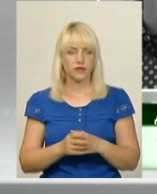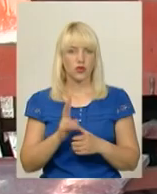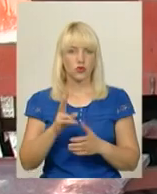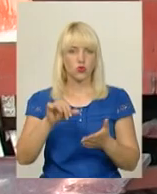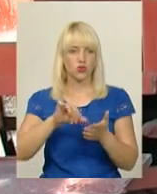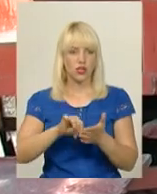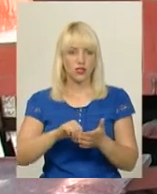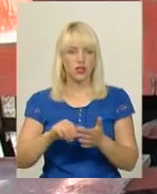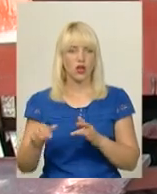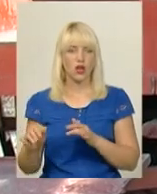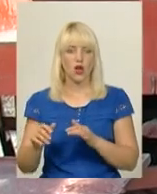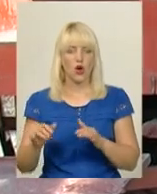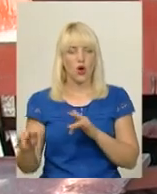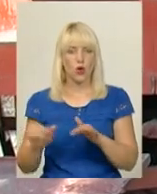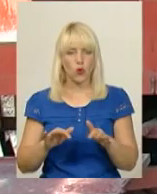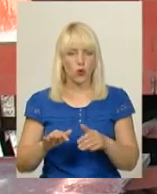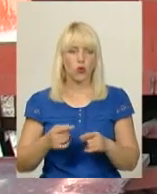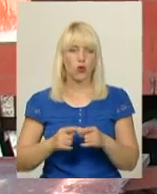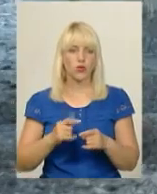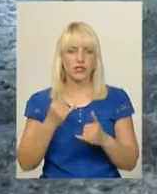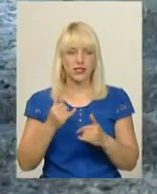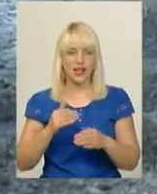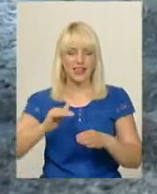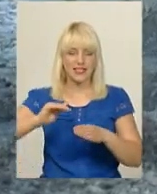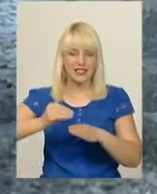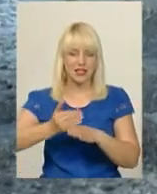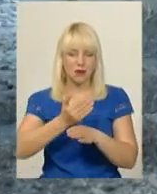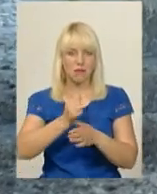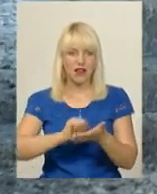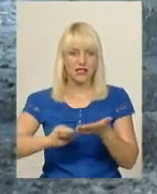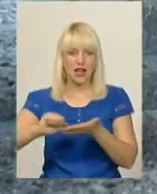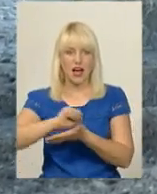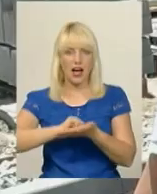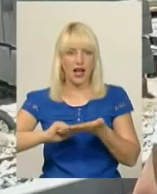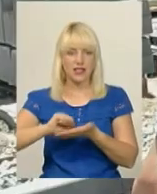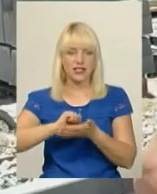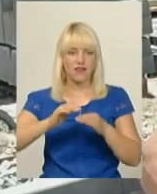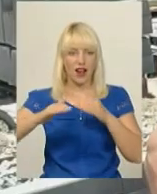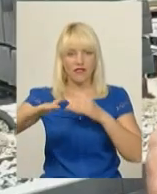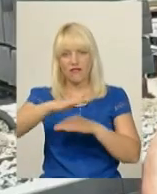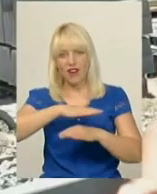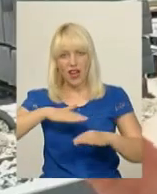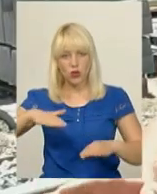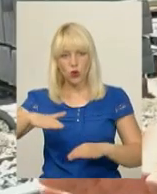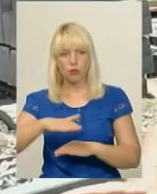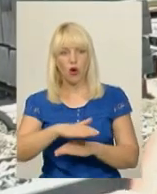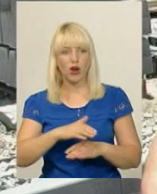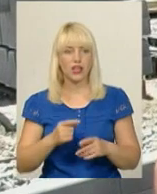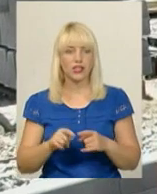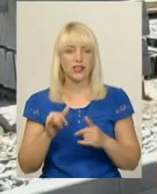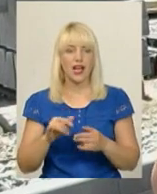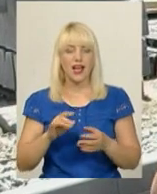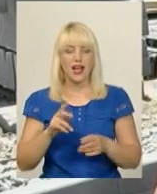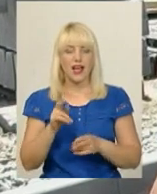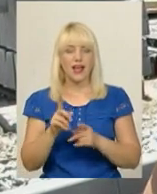Наразі працівники фірми-підрядника знімають верхній шар асфальтно-бетонного покриття. Виконроб Микола Ковальчук каже, реконструкція